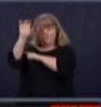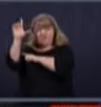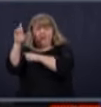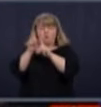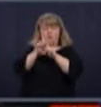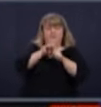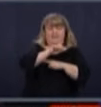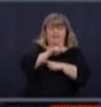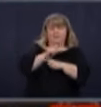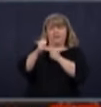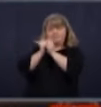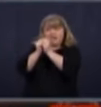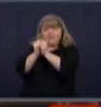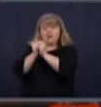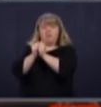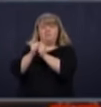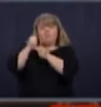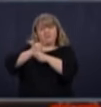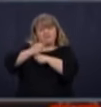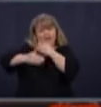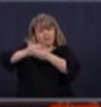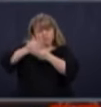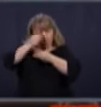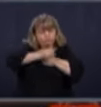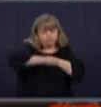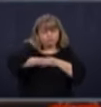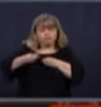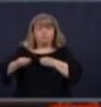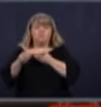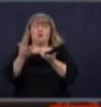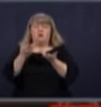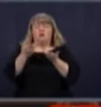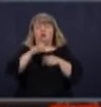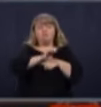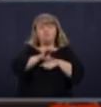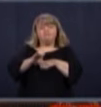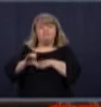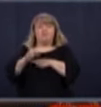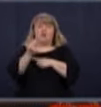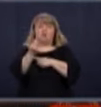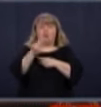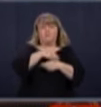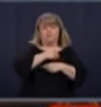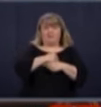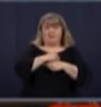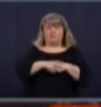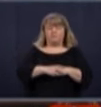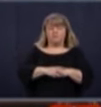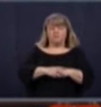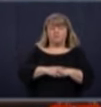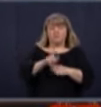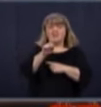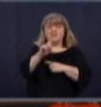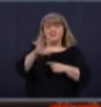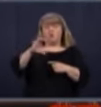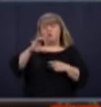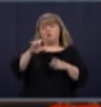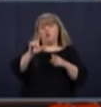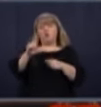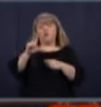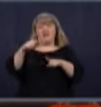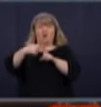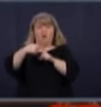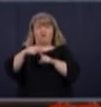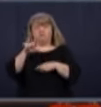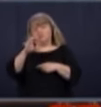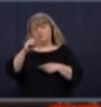Maintenant, question pour Louis Lacroix-Cogéco. Bonjour, M. le premier ministre, Mme McCann, Dr. Arruda. M. Arruda,